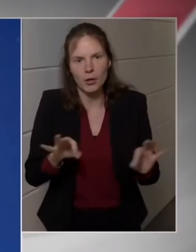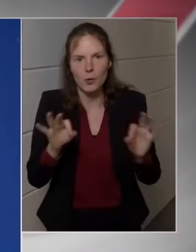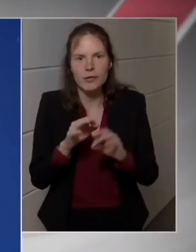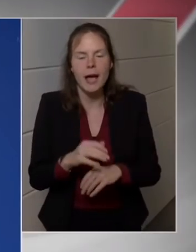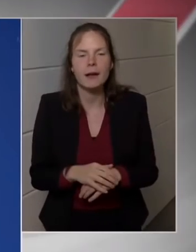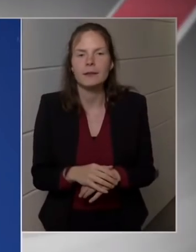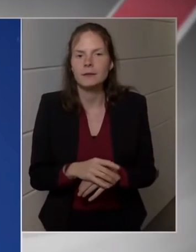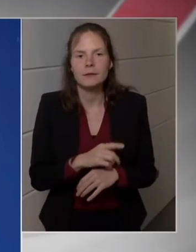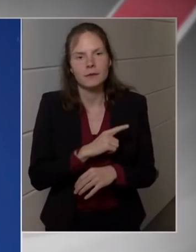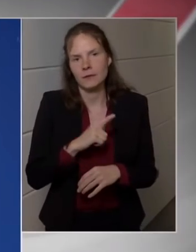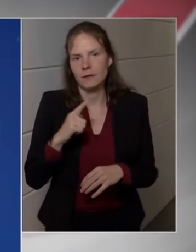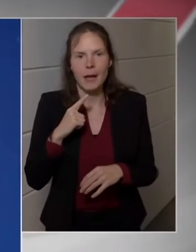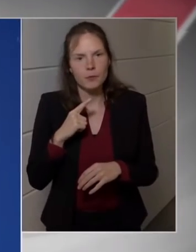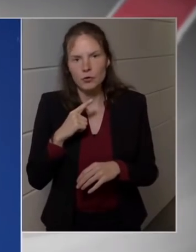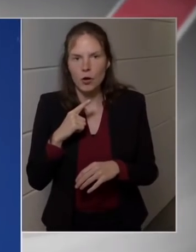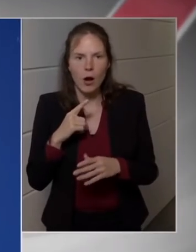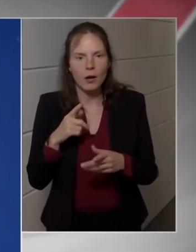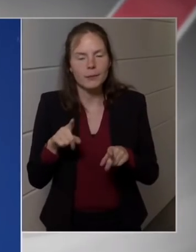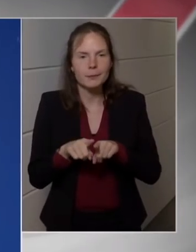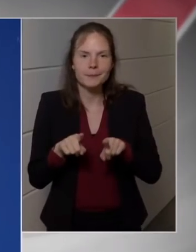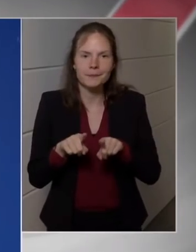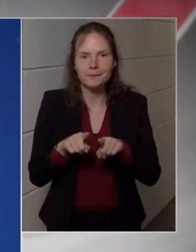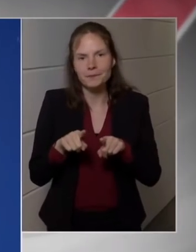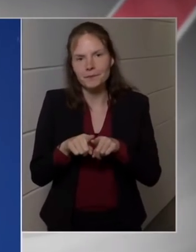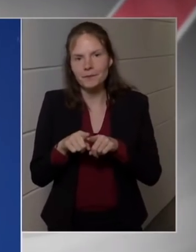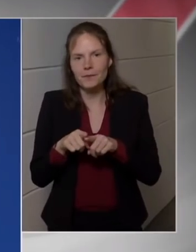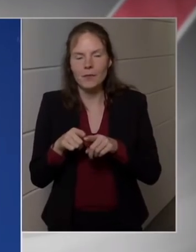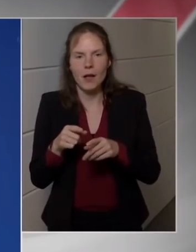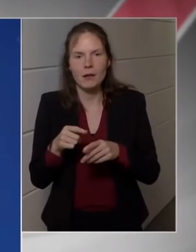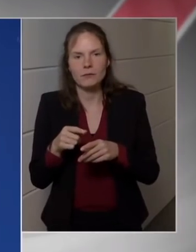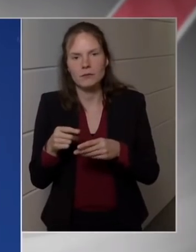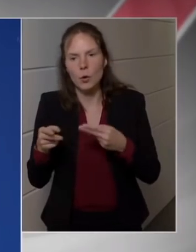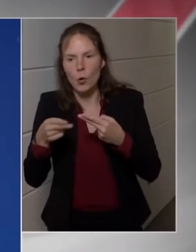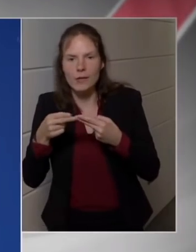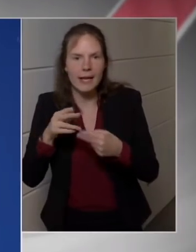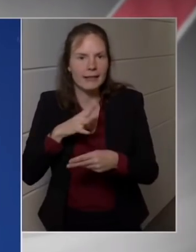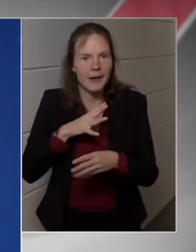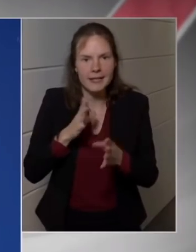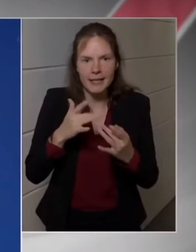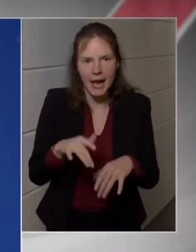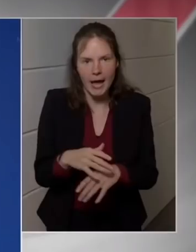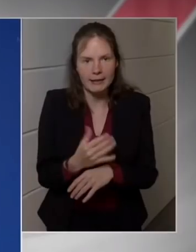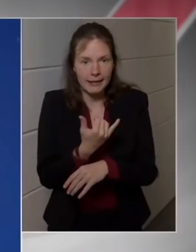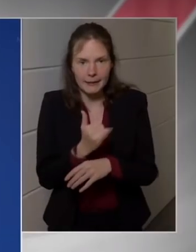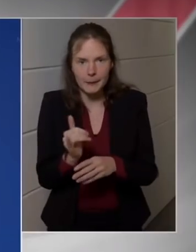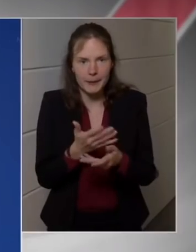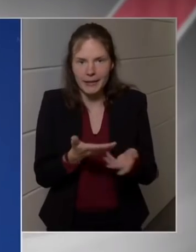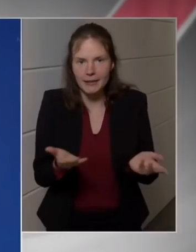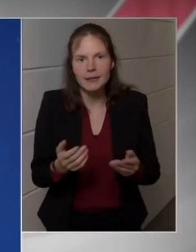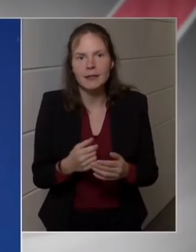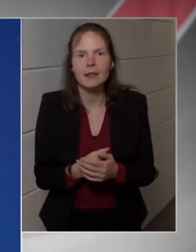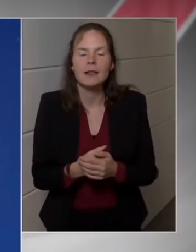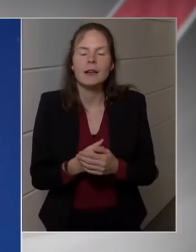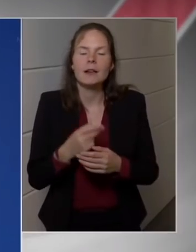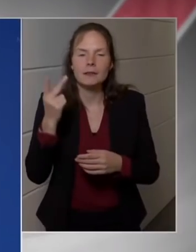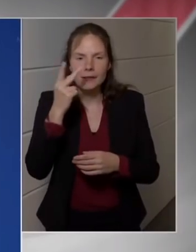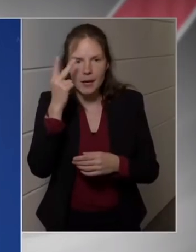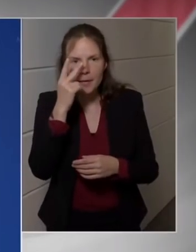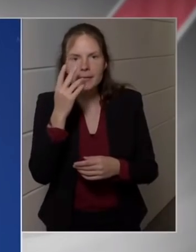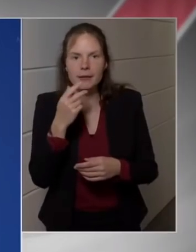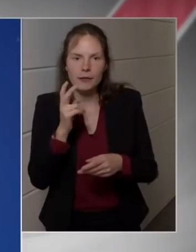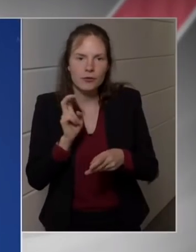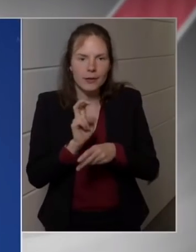Tudjuk azt, hogy az a háborús konfliktus, ami a közvetlen szomszédságunkban zajlik, milyen hatással van Magyarországra.